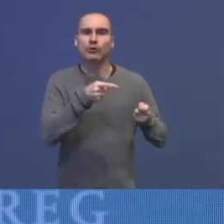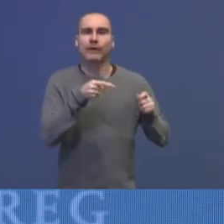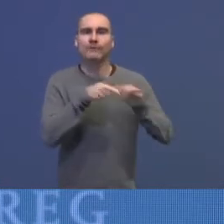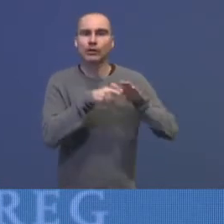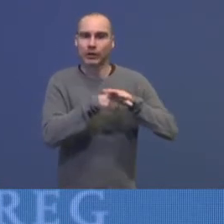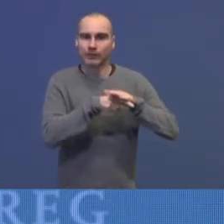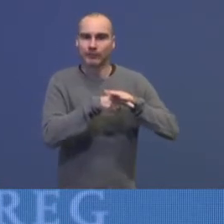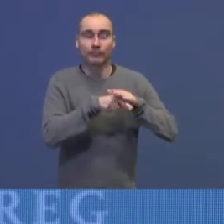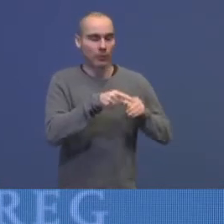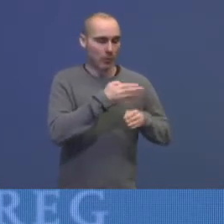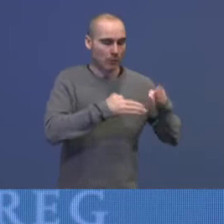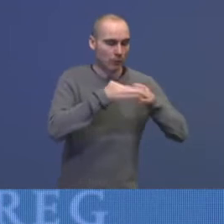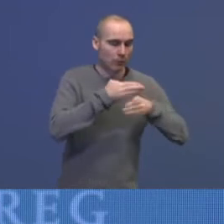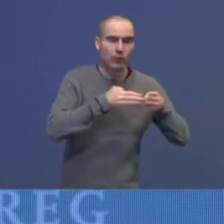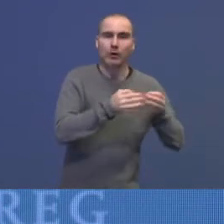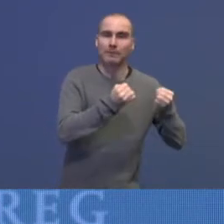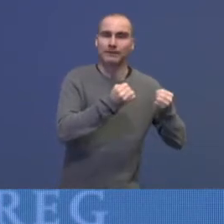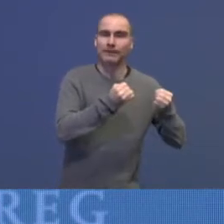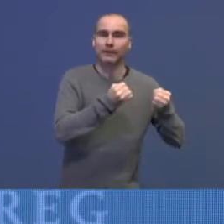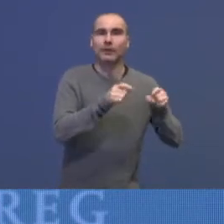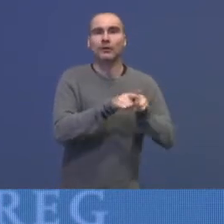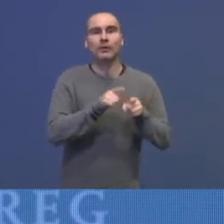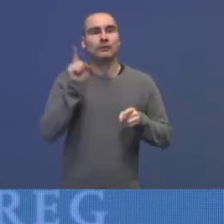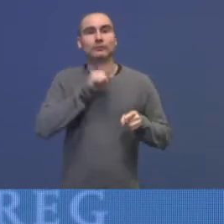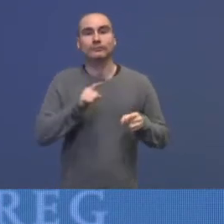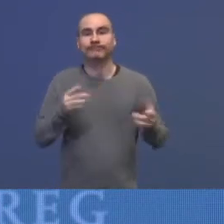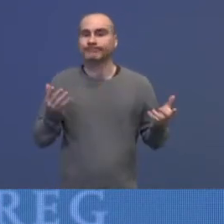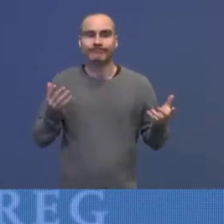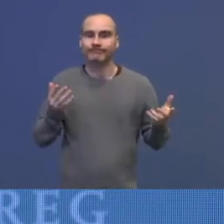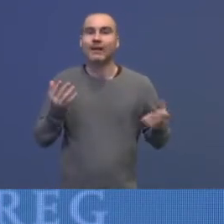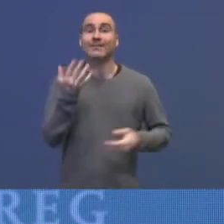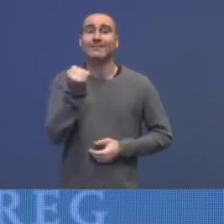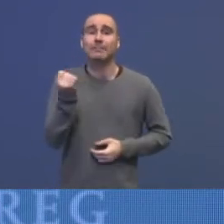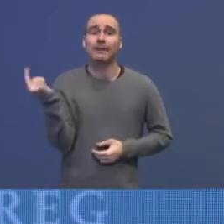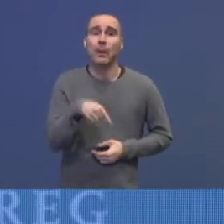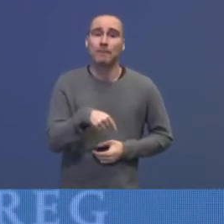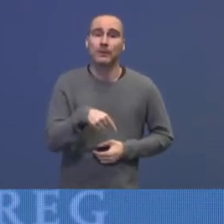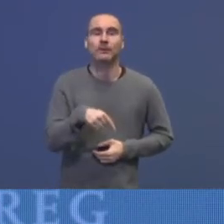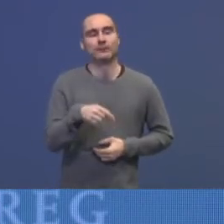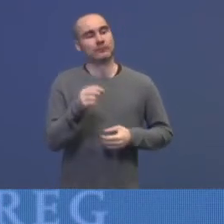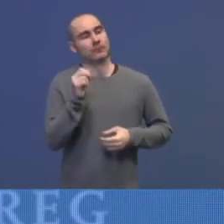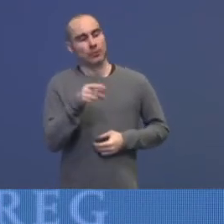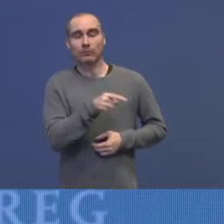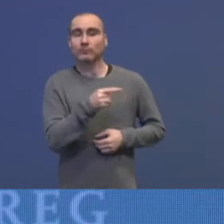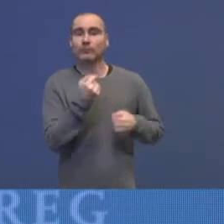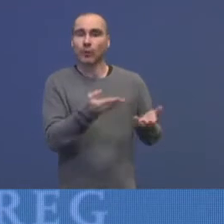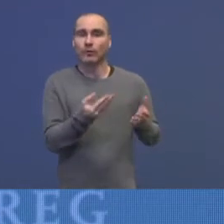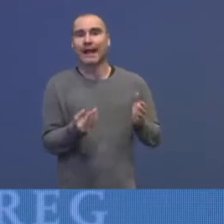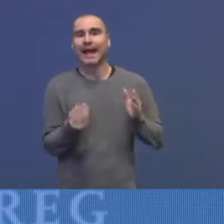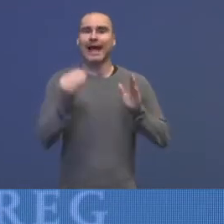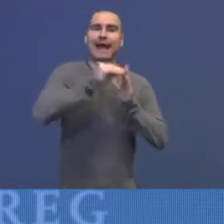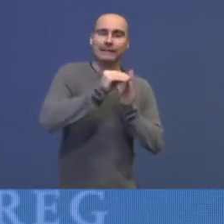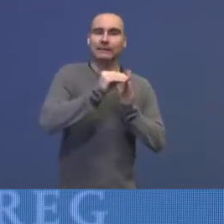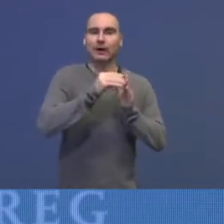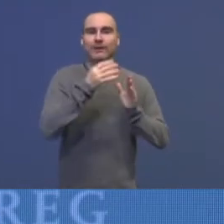bygge opp kapasitet for dette, og så viser det seg at det kun kommer 50 flyktninger, ja, da får den kommunen et ekstra tilskudd på